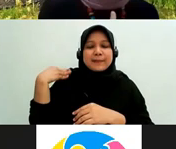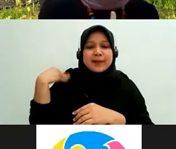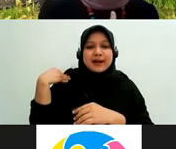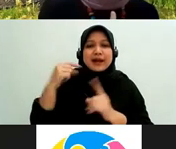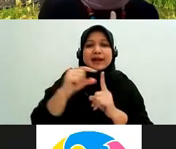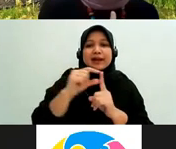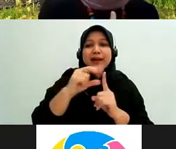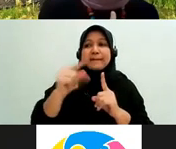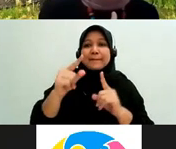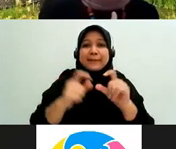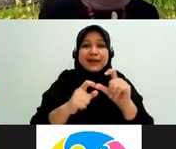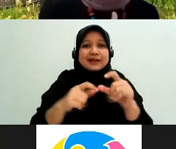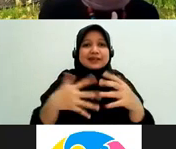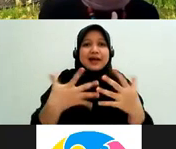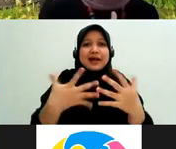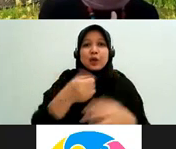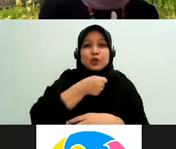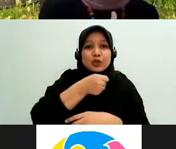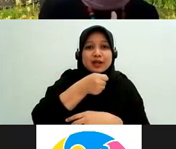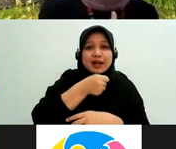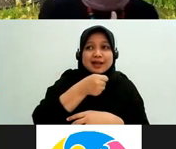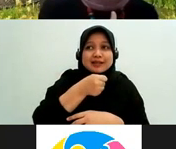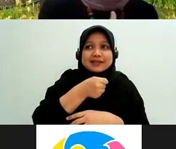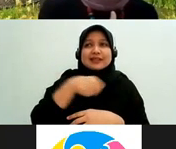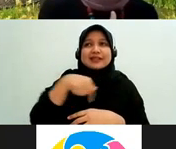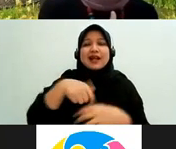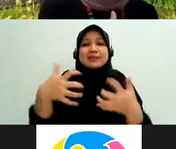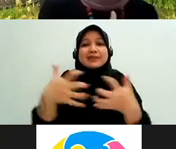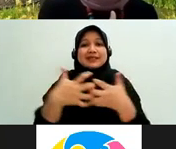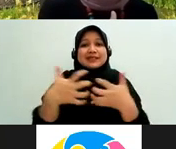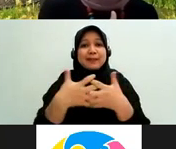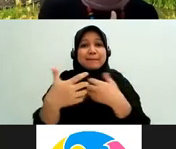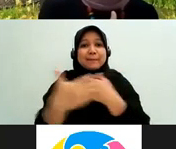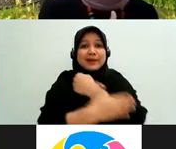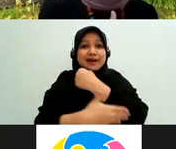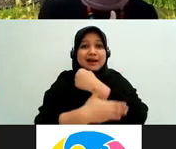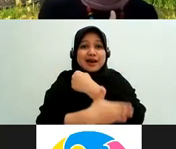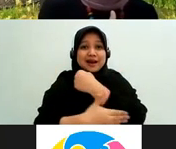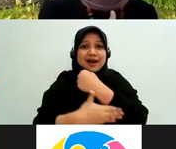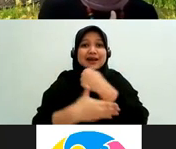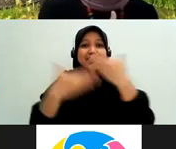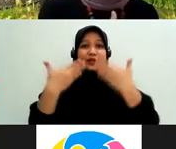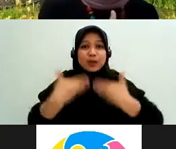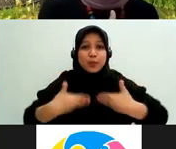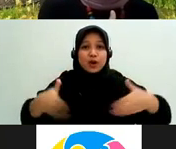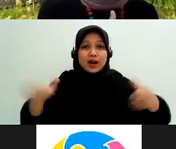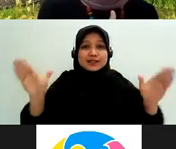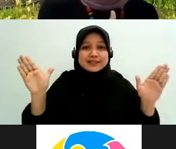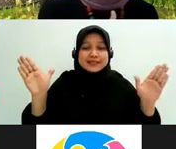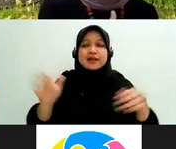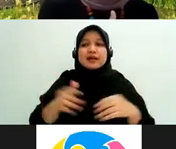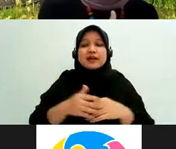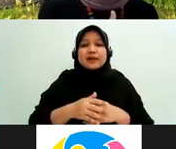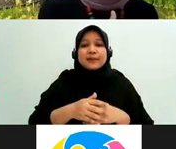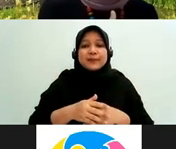jurnalis dalam sistem negara demokrasi ini saya ambil dari teman-teman yang bekerja